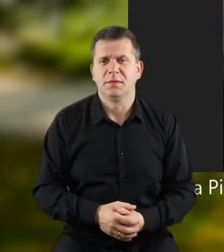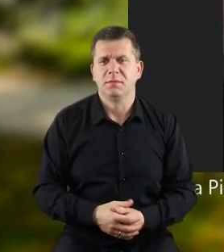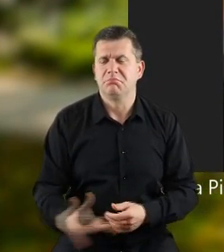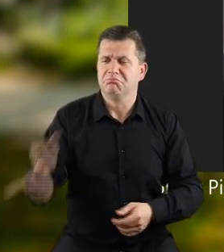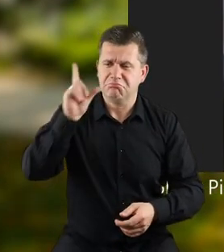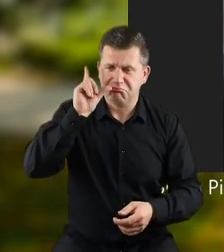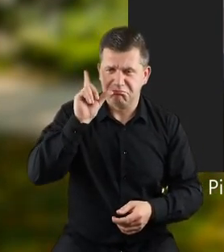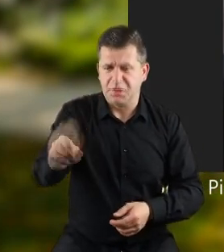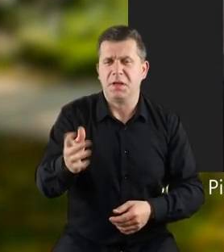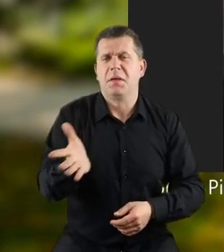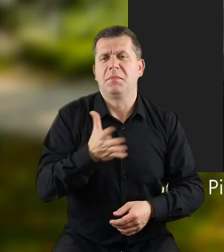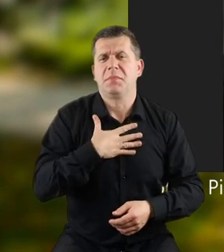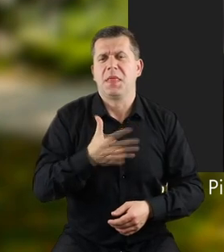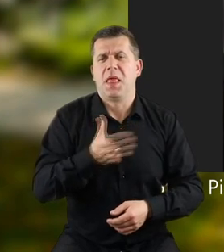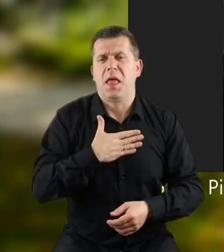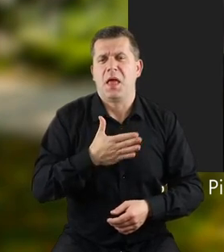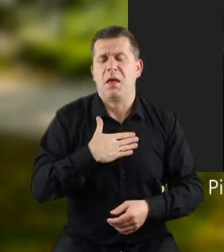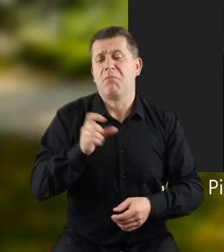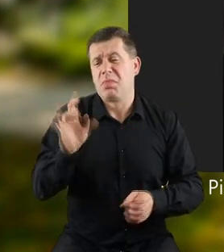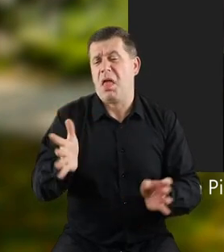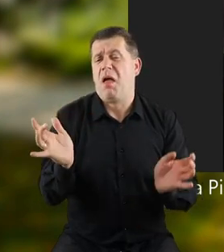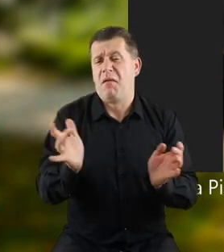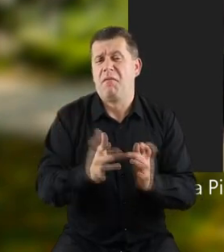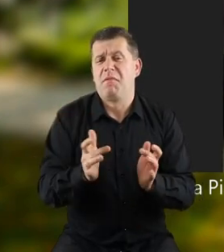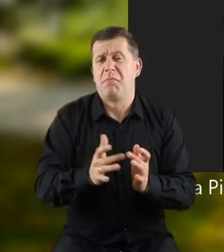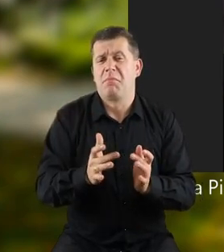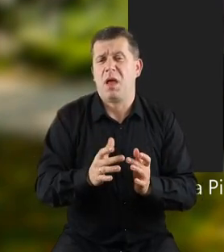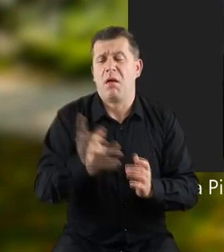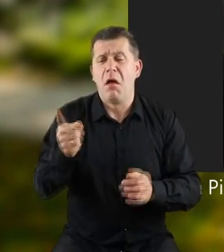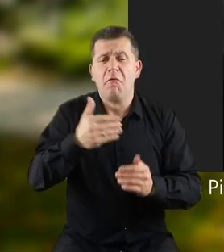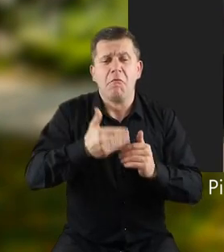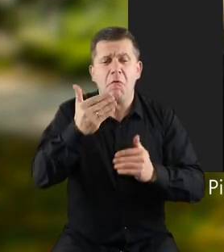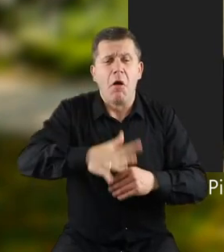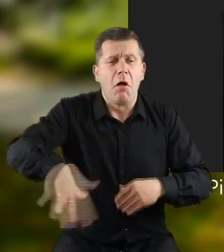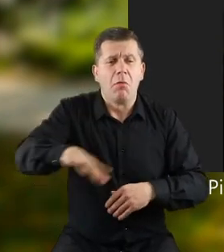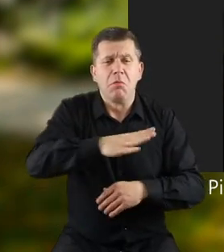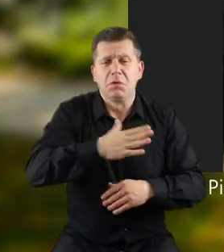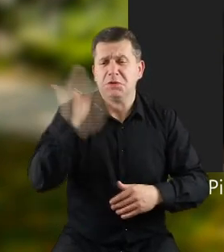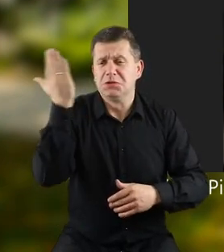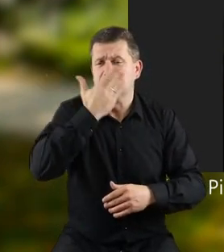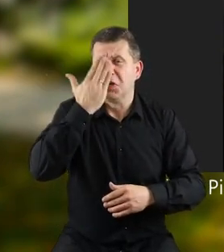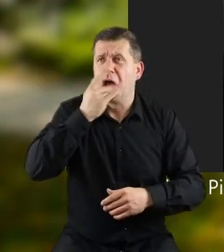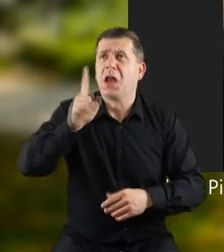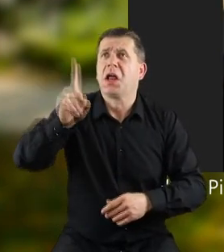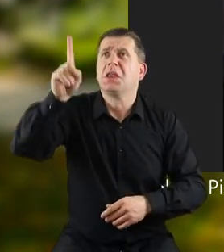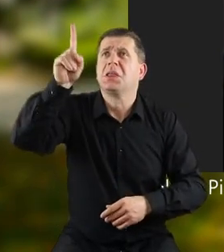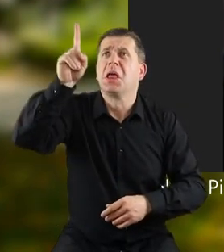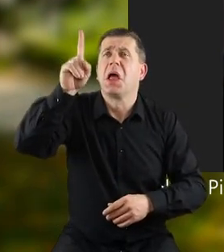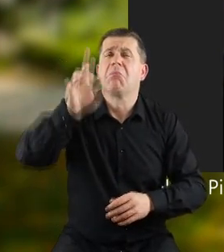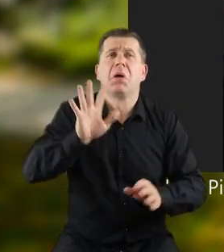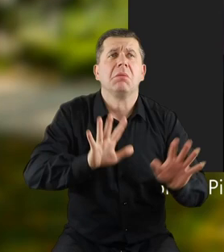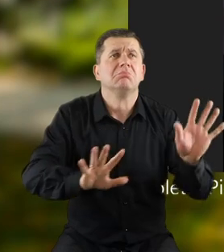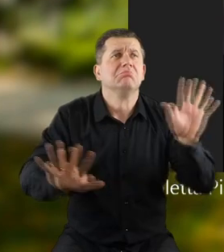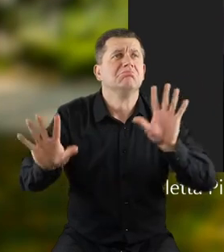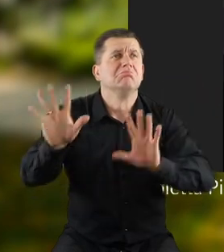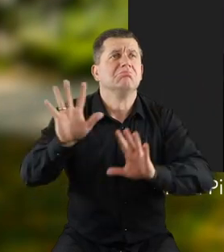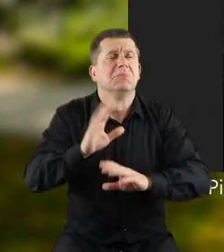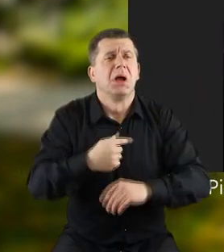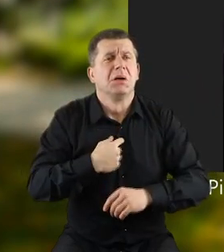Poszedł więc sobie piesek, bo tak wypadało. A wokół niego czarne niebo wzmiało.